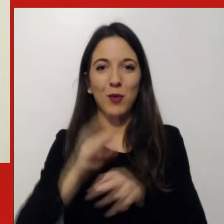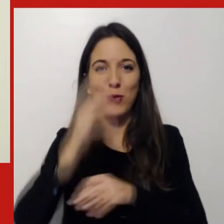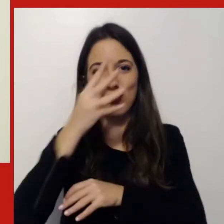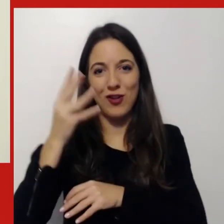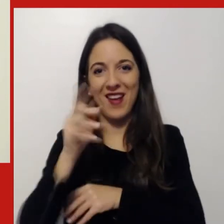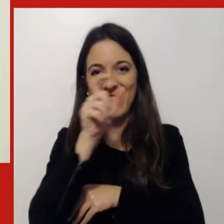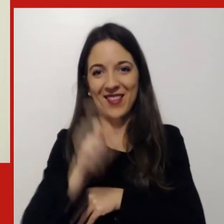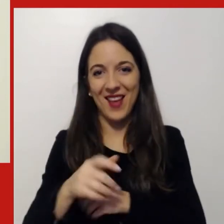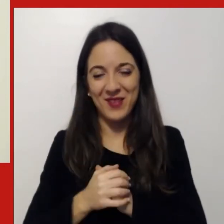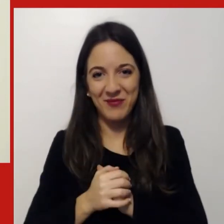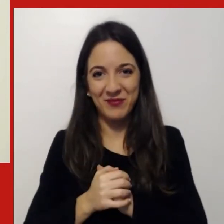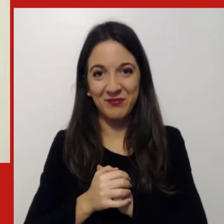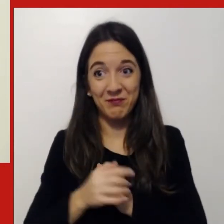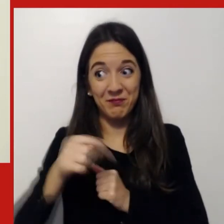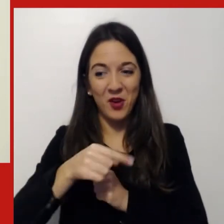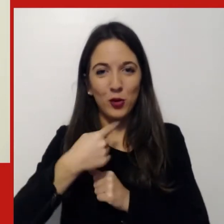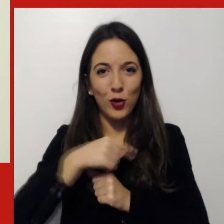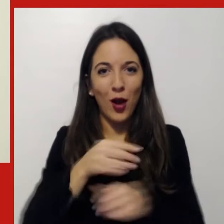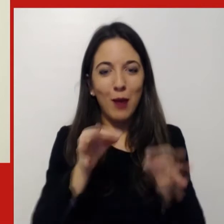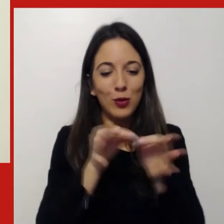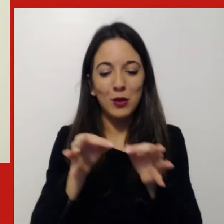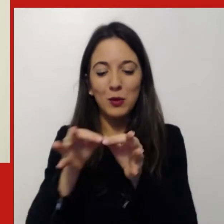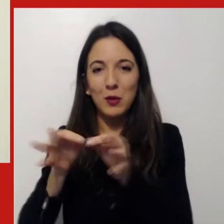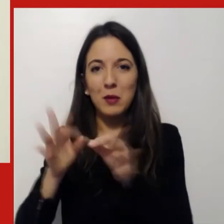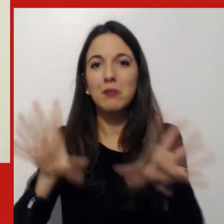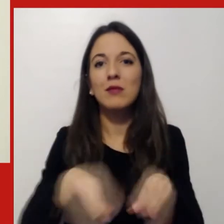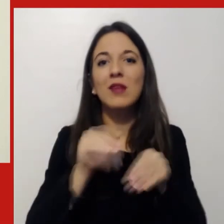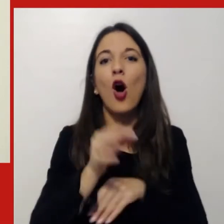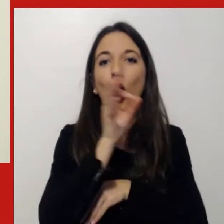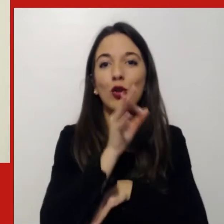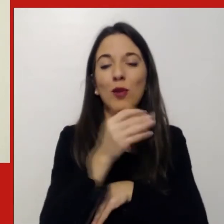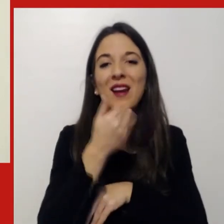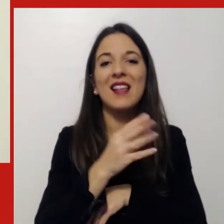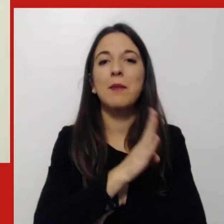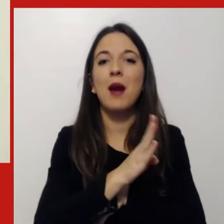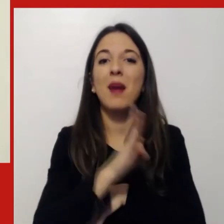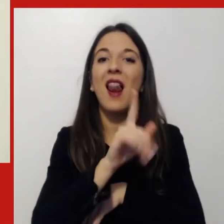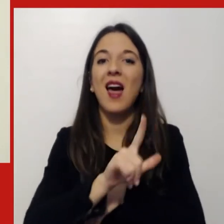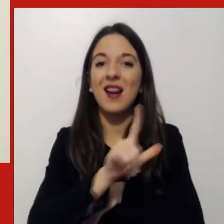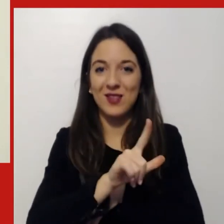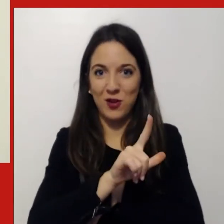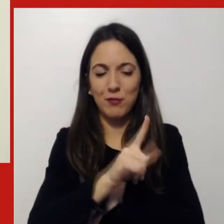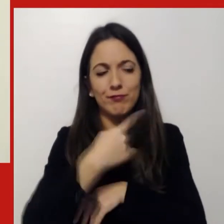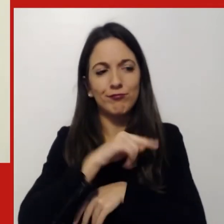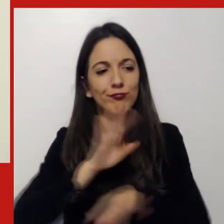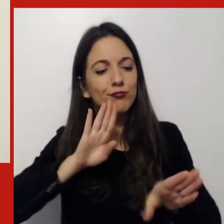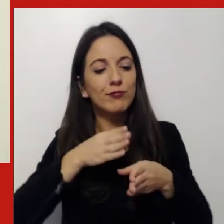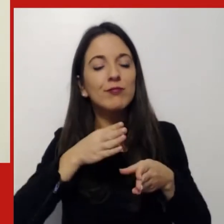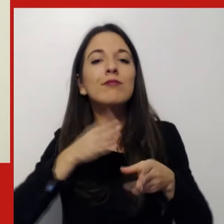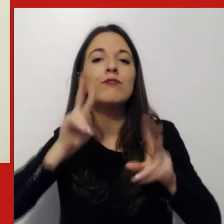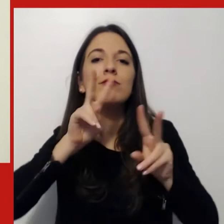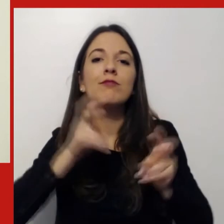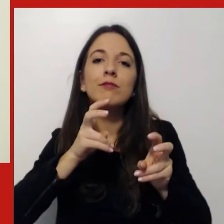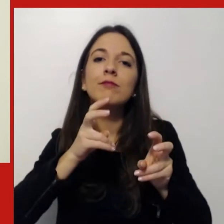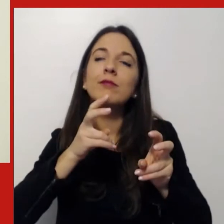Oggi concludiamo in un ciclo iniziato a ottobre con Barbara Larsson che ci ha portato attraverso un discorso, un percorso relativo a quello che